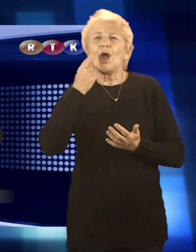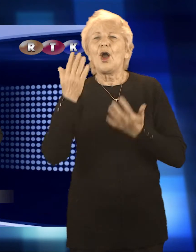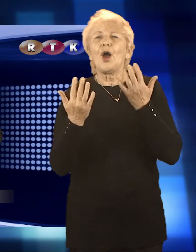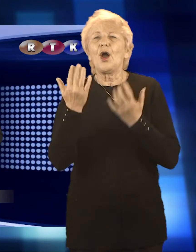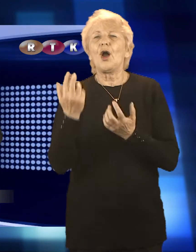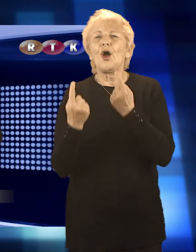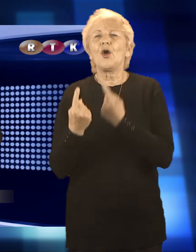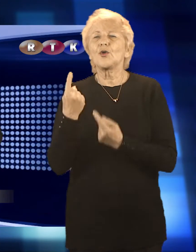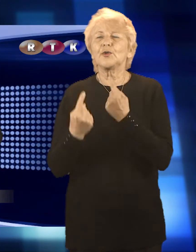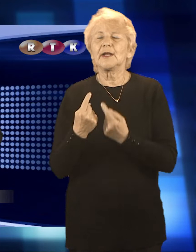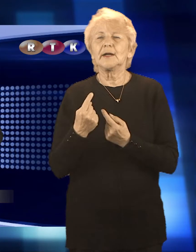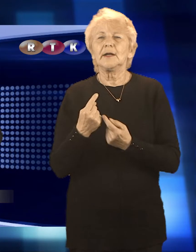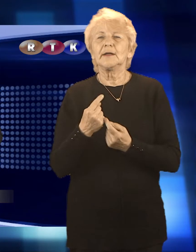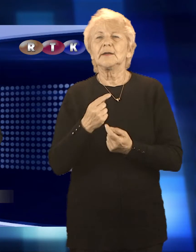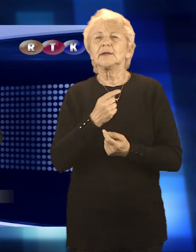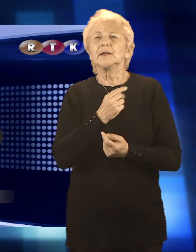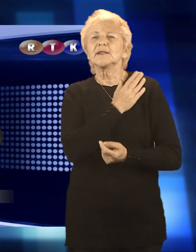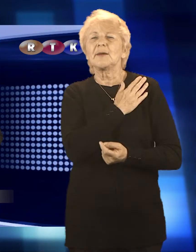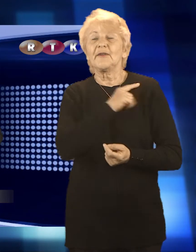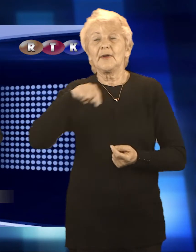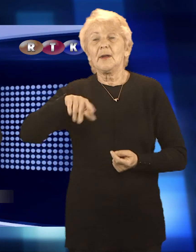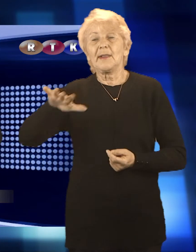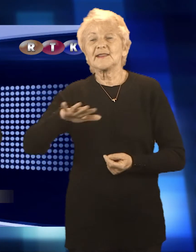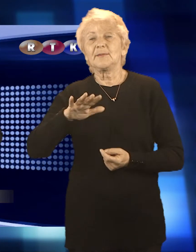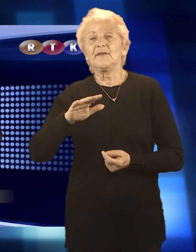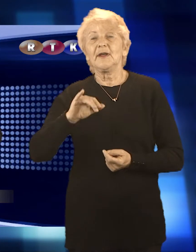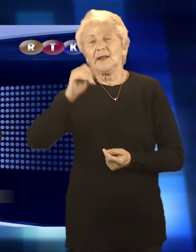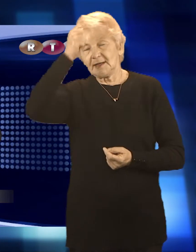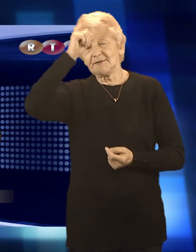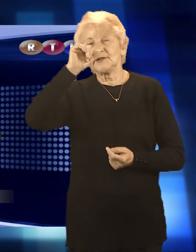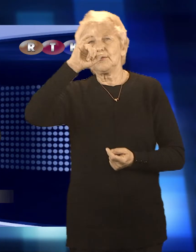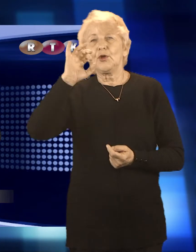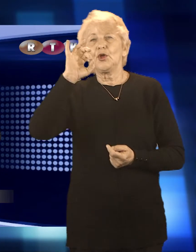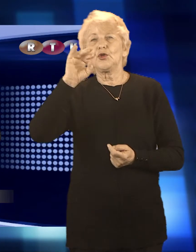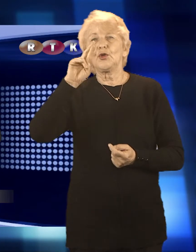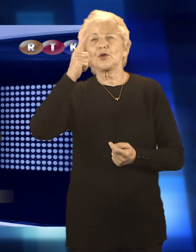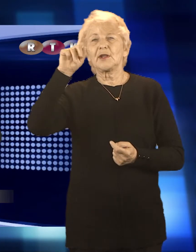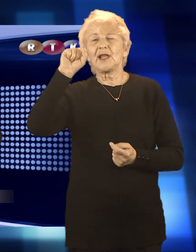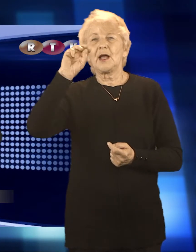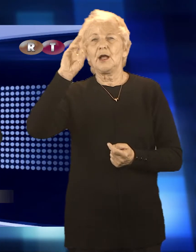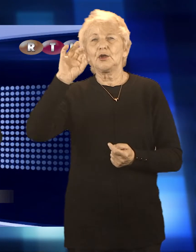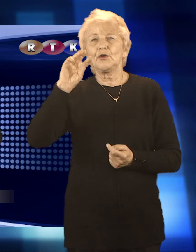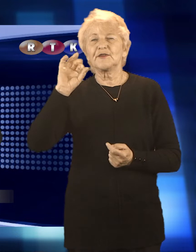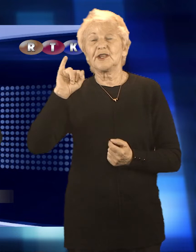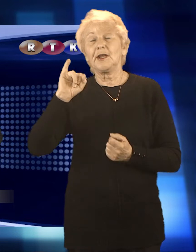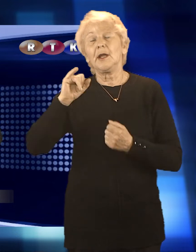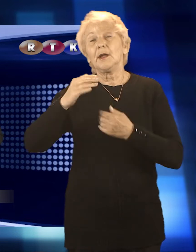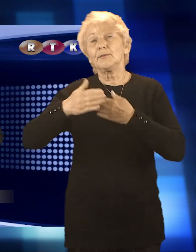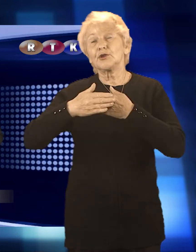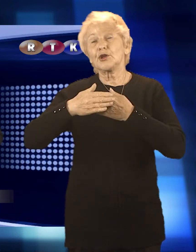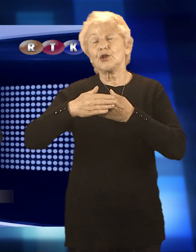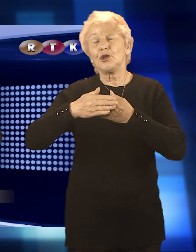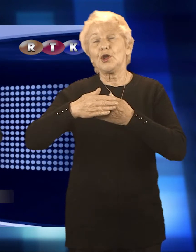czerwca po raz pierwszy można było skorzystać z atrakcji od nowa zaaranżowanego ogródka jordanowskiego przy ulicy Stalmacha,